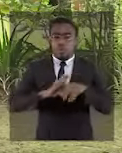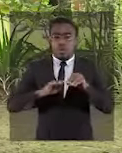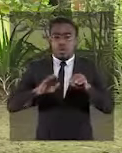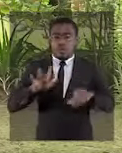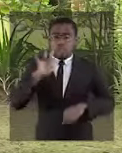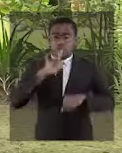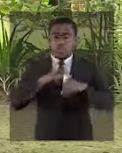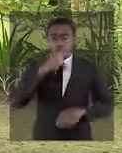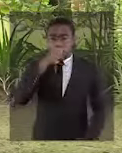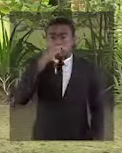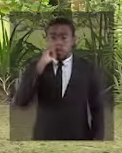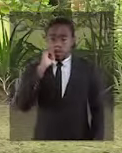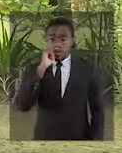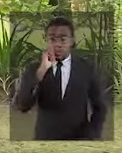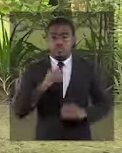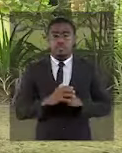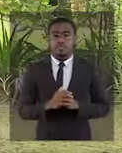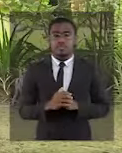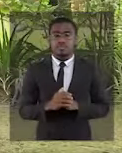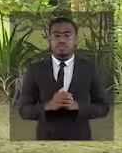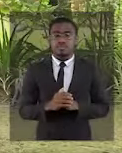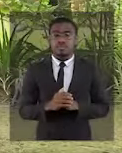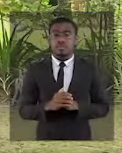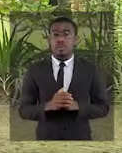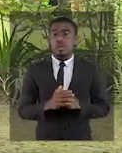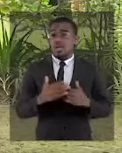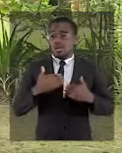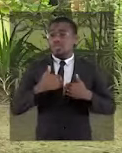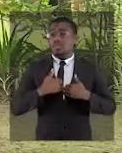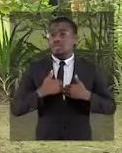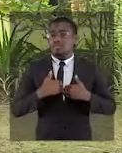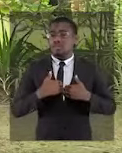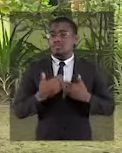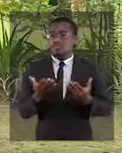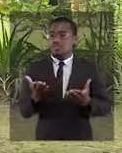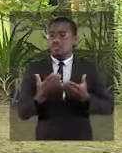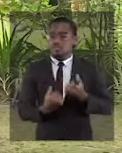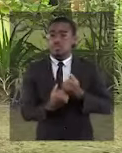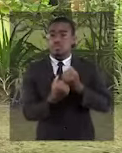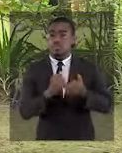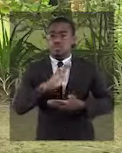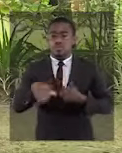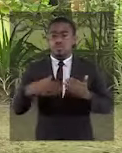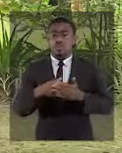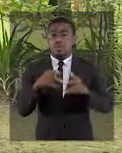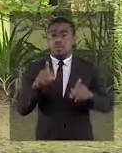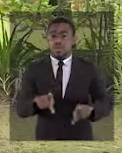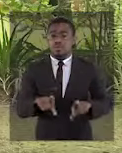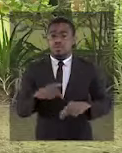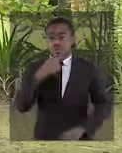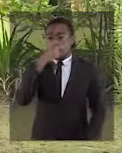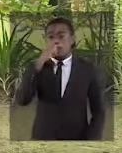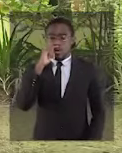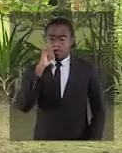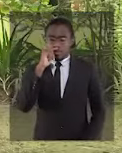du monde, par la pandémie de la COVID-19, a voulu remplir son devoir d'entraide et de solidarité à l'égard